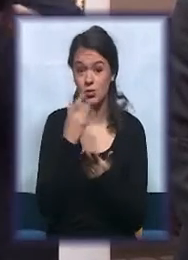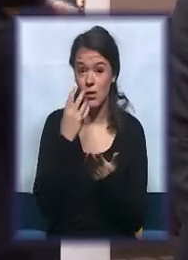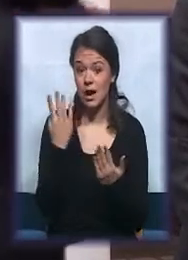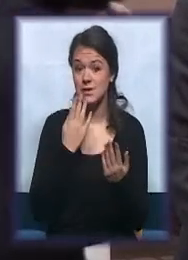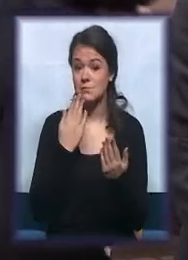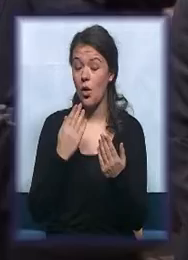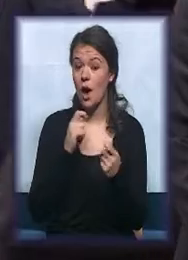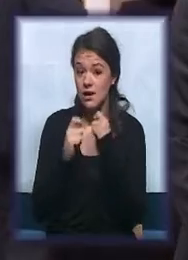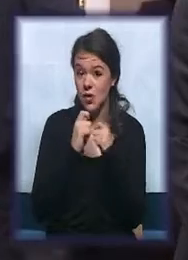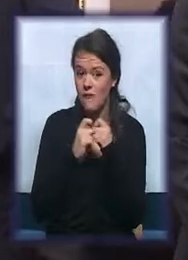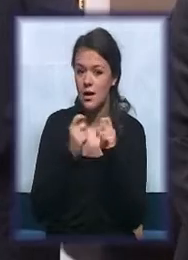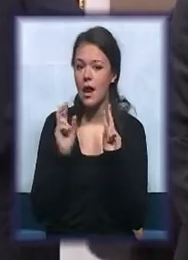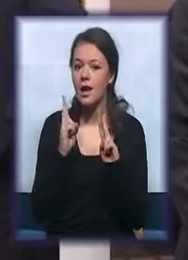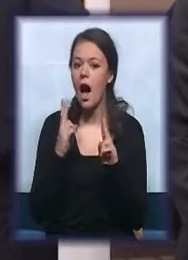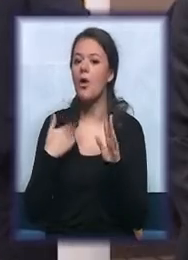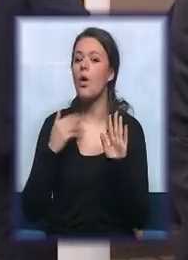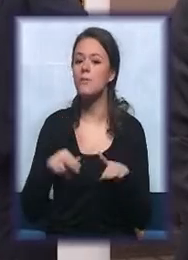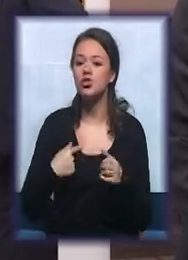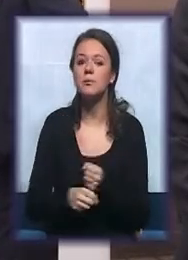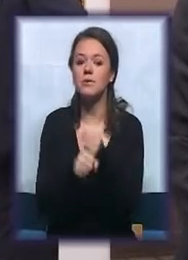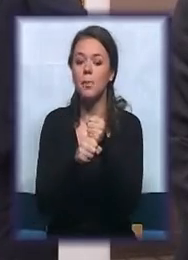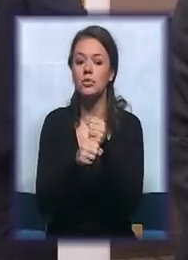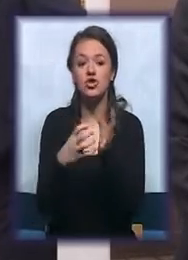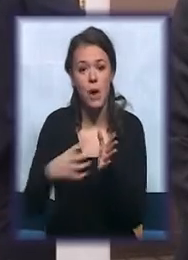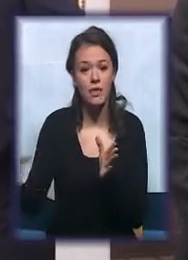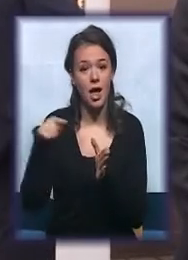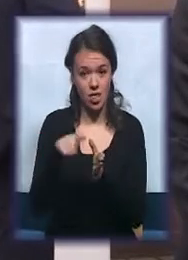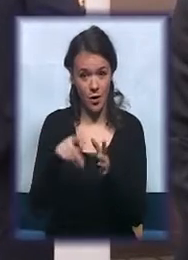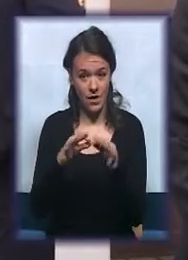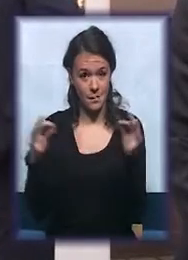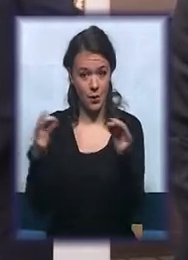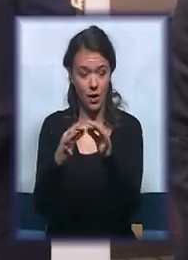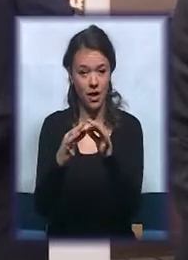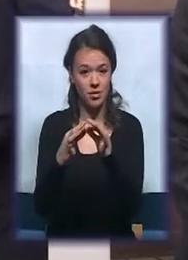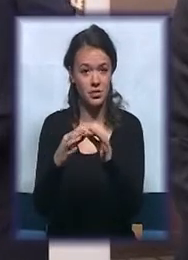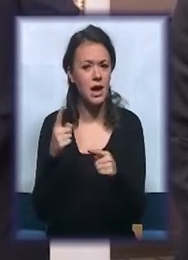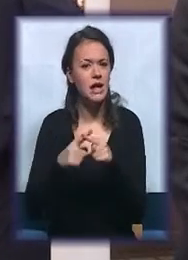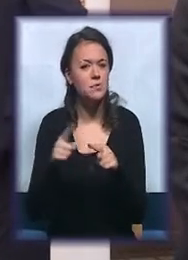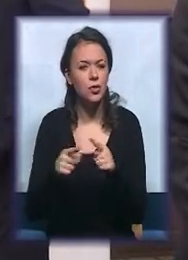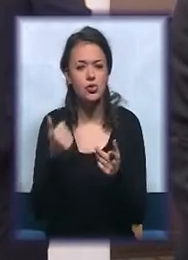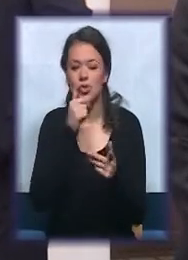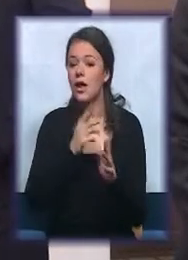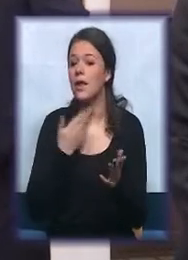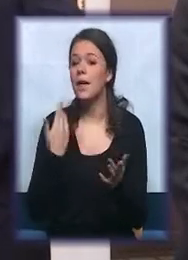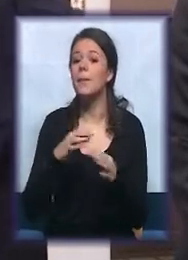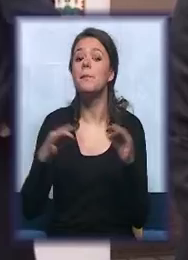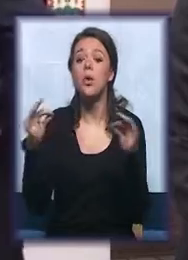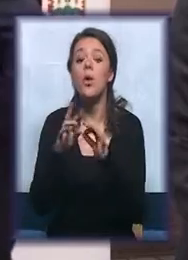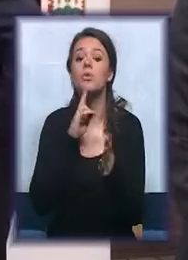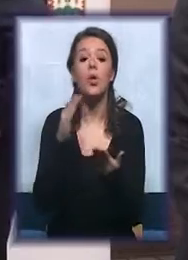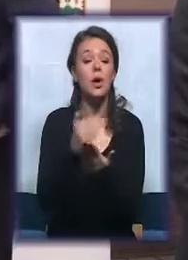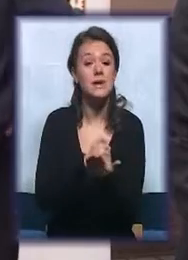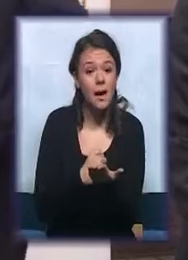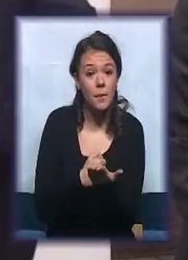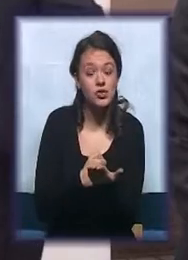način možemo da pružimo dalje podršku u ovom projektu jer nema projekta koji započnete ako ne može da ga